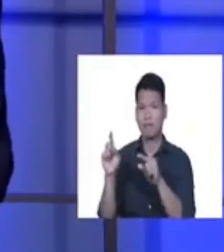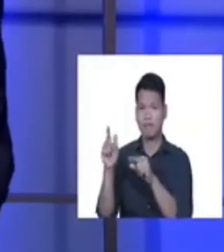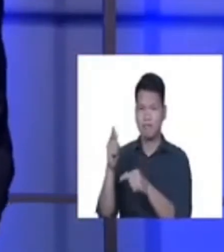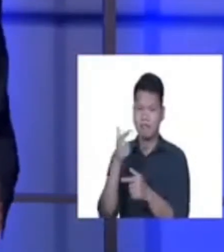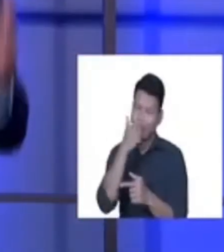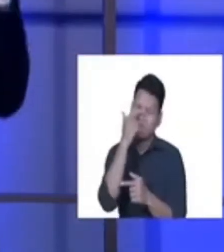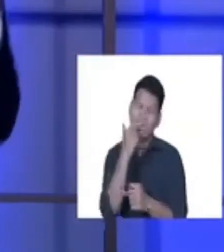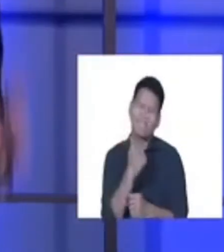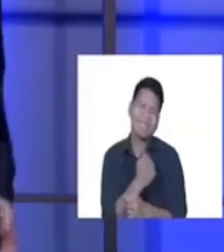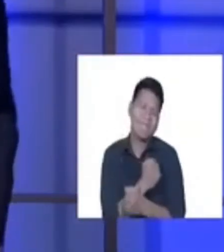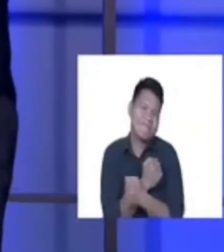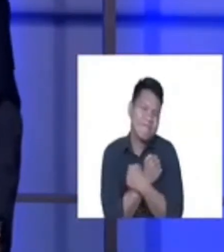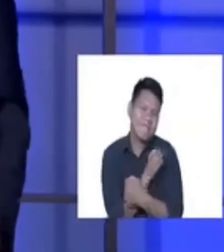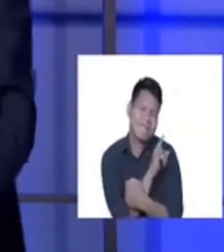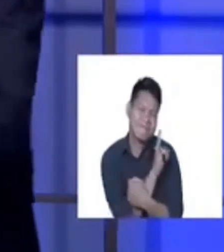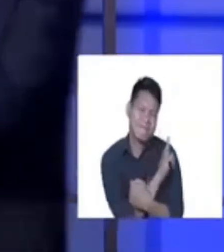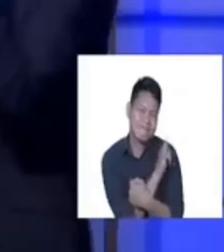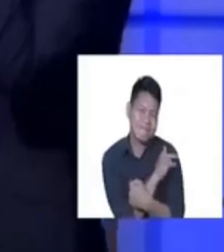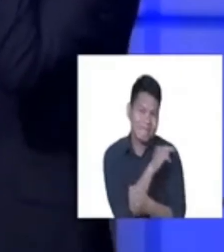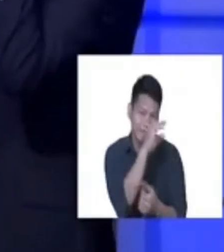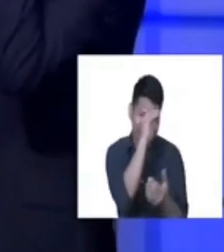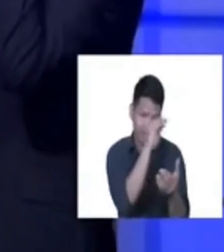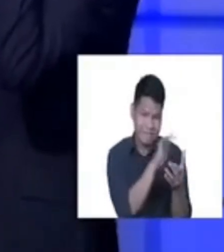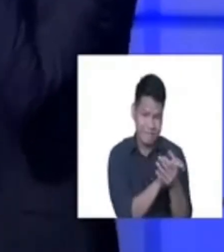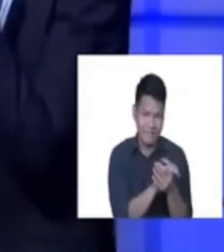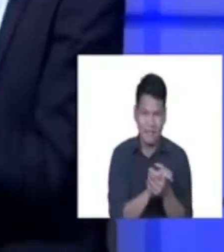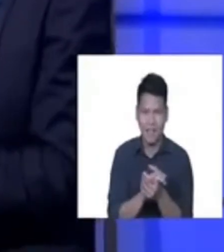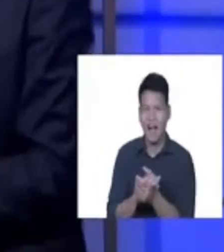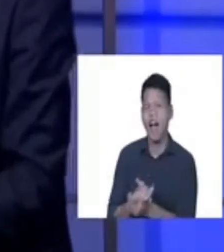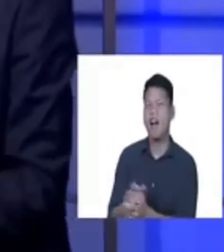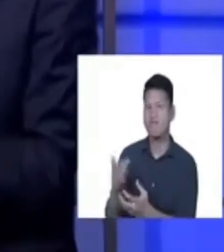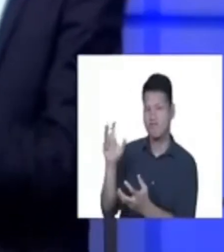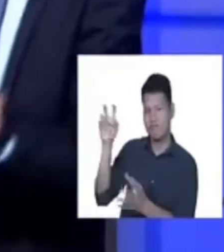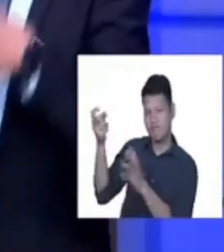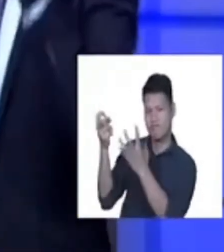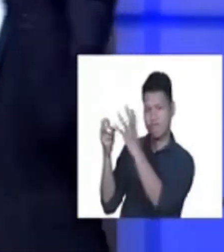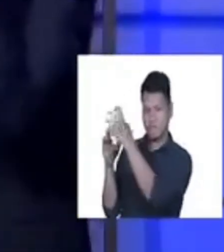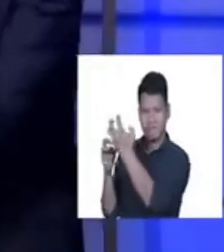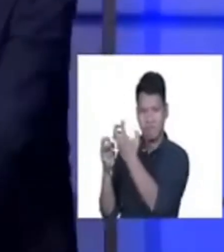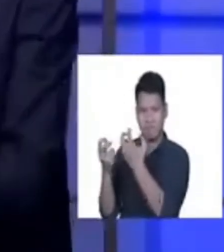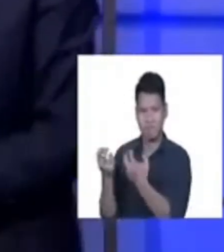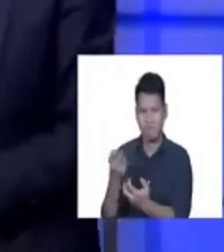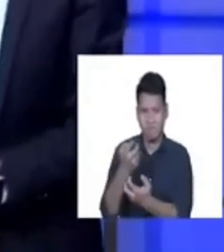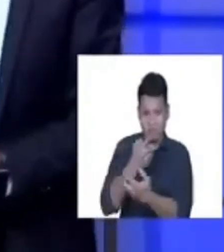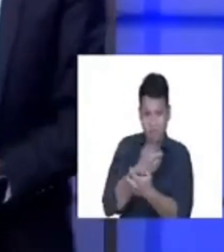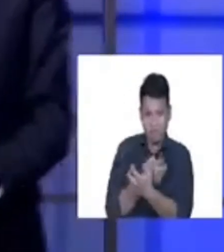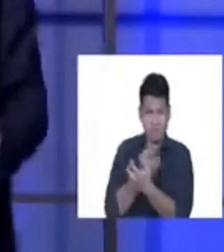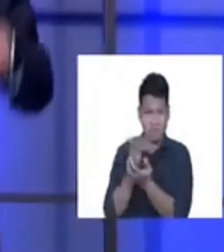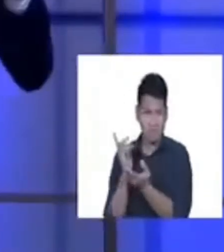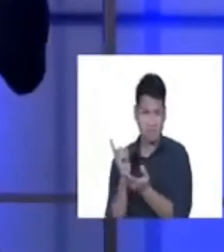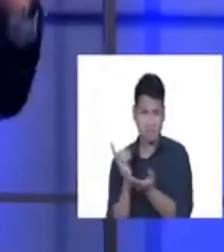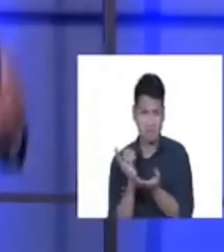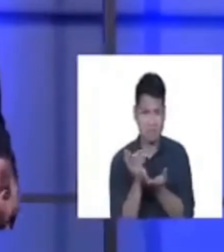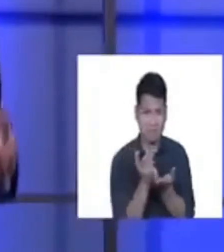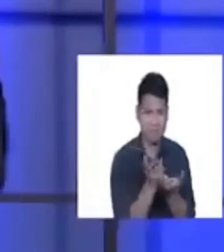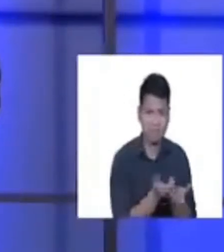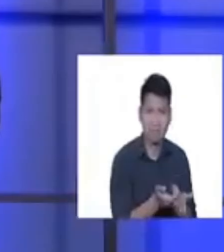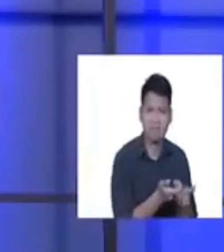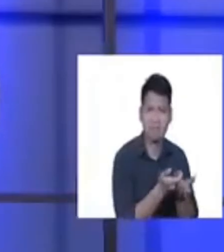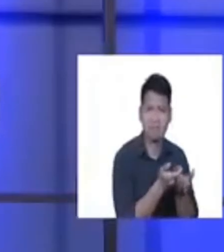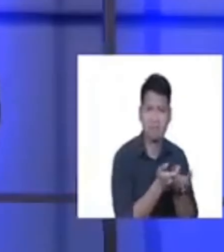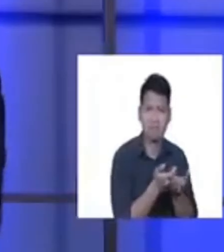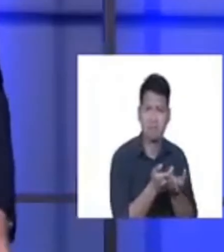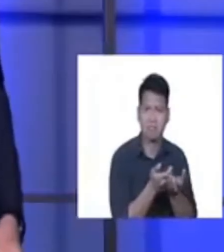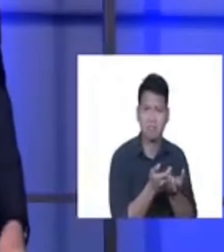na mahal po niya ang kanyang asawa, ba kaya't kanyang pinagbigyan o kanyang binigyan ang kanyang asawa. And he gave